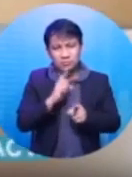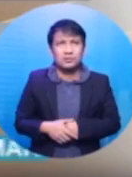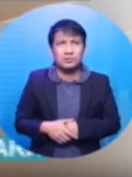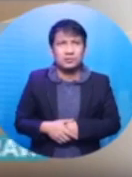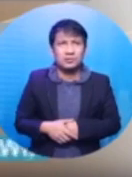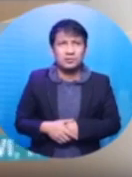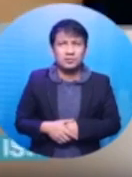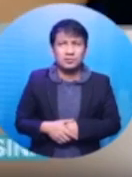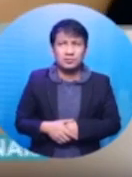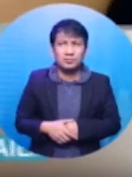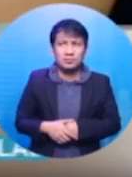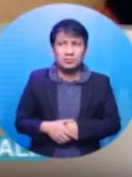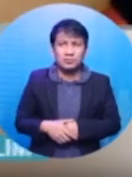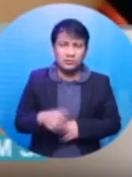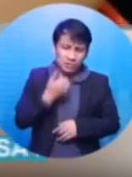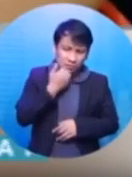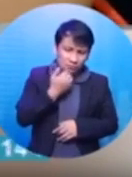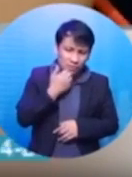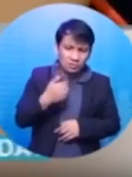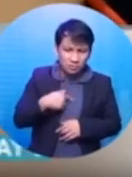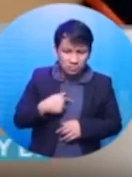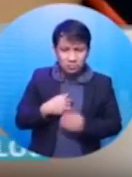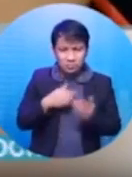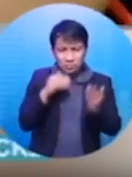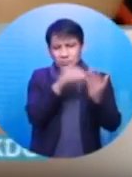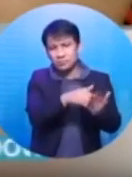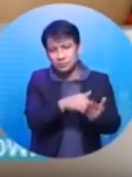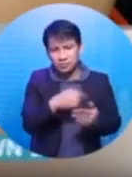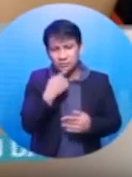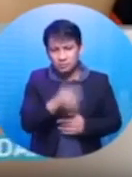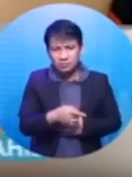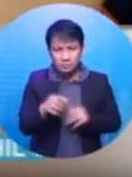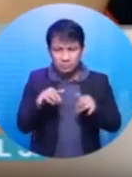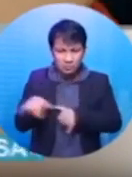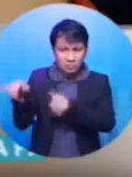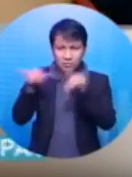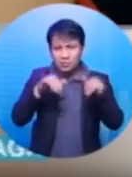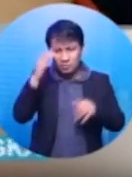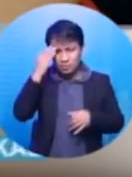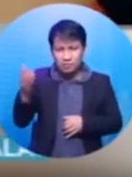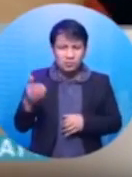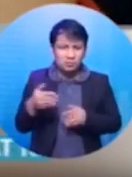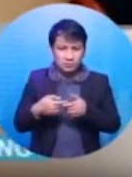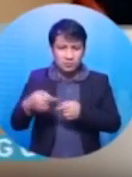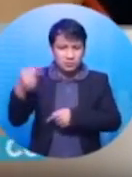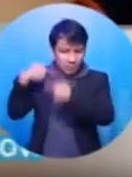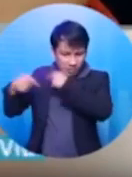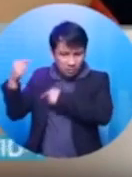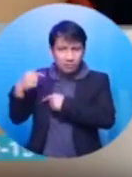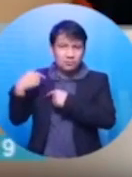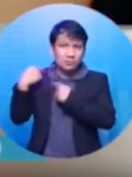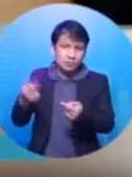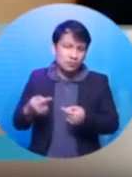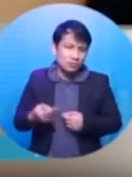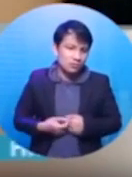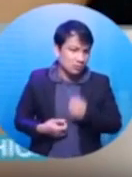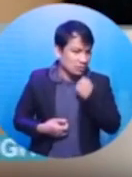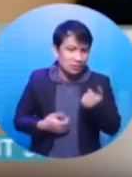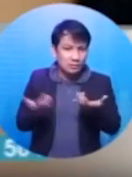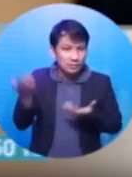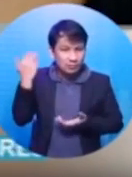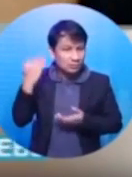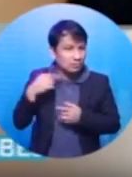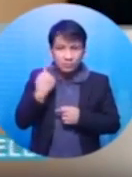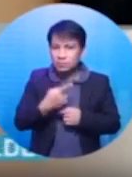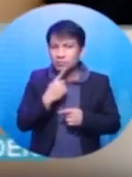ng ganun. Opo, mali po nang labanan ko po siya, pero alam po ng lahat dyan. Simula dati, kahit pagsagot sa kanya, hindi ko po